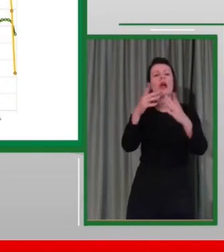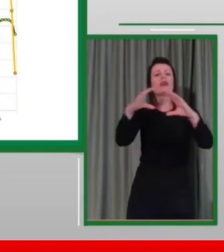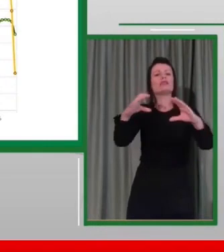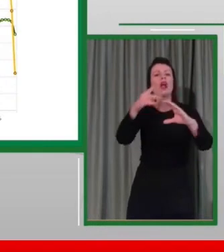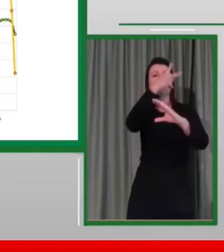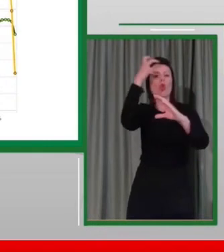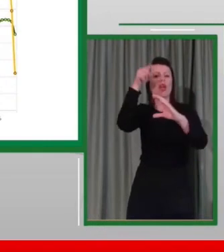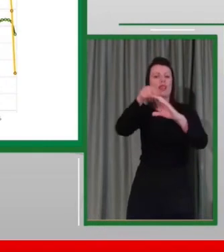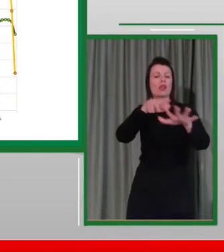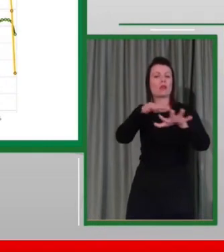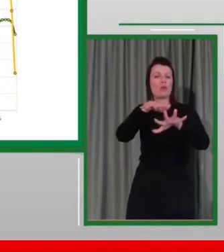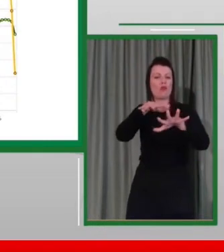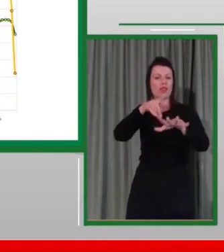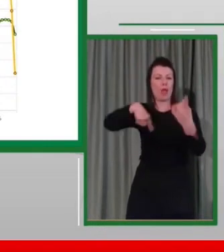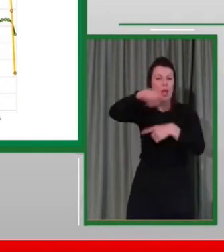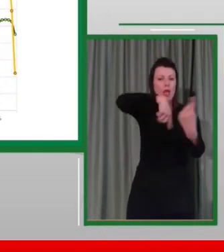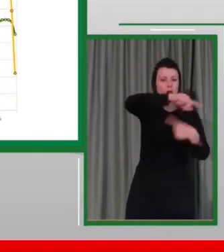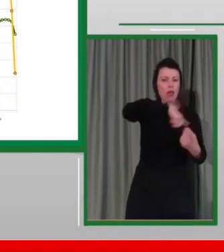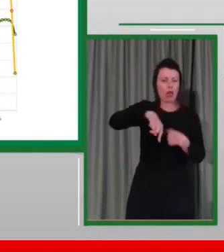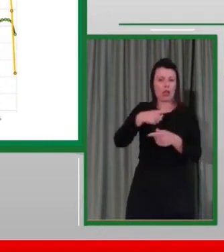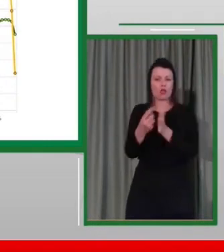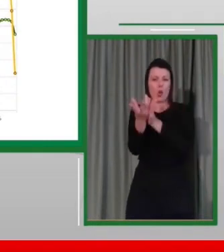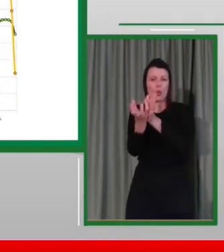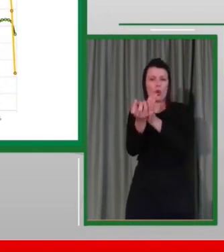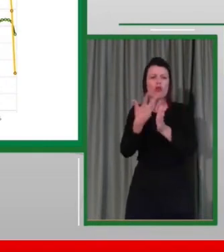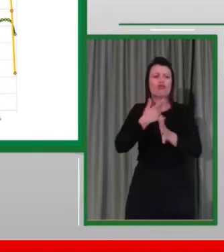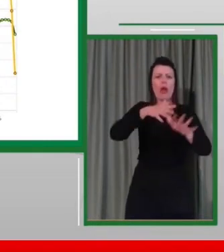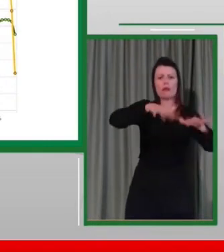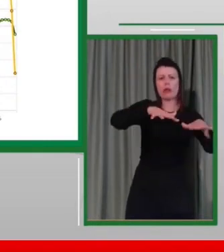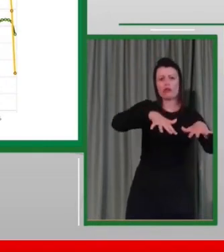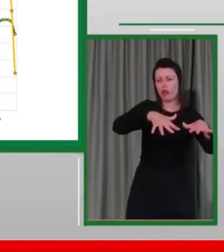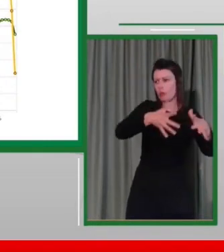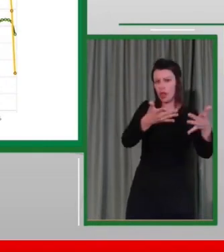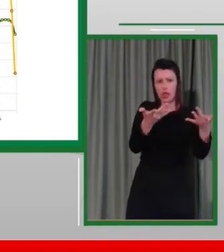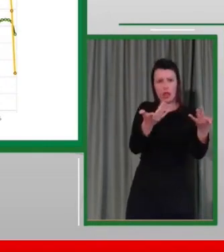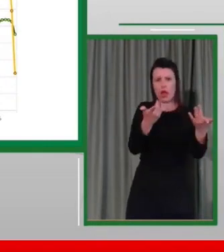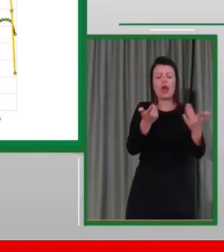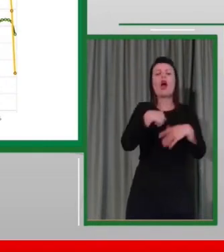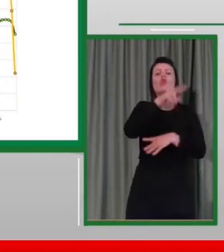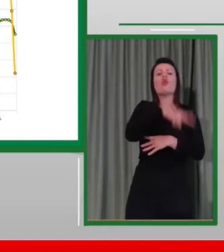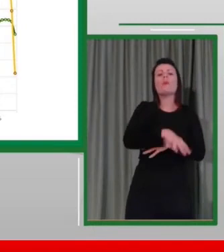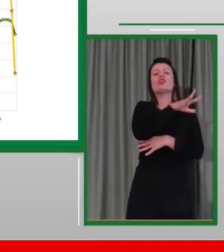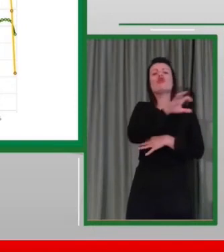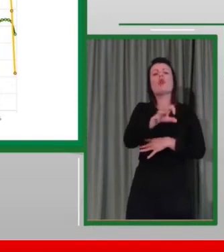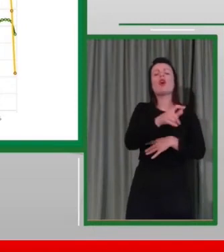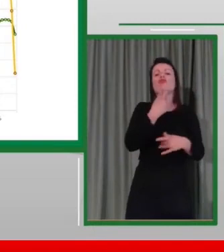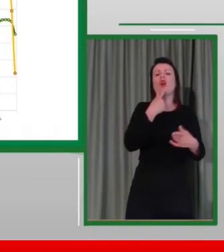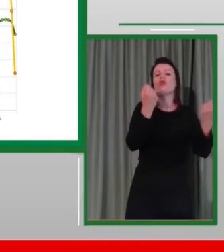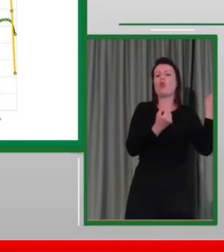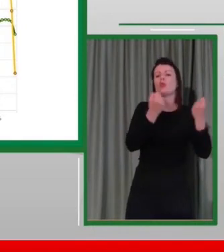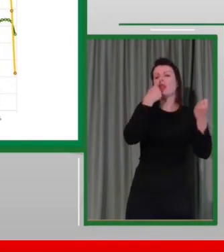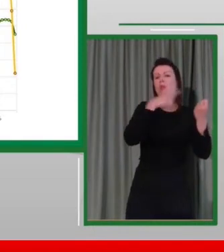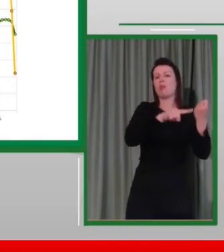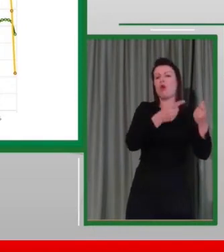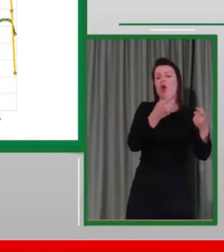installate, più di 10.000, 8.000 su veicoli privati, 2.500 su veicoli commerciali. Questo è il grafico che fa vedere in verde